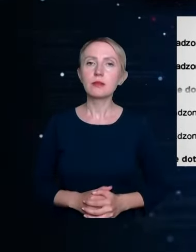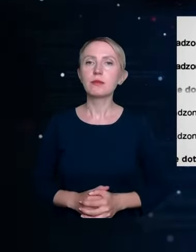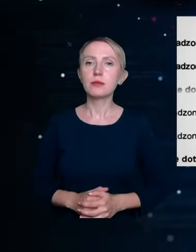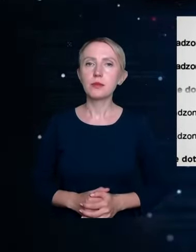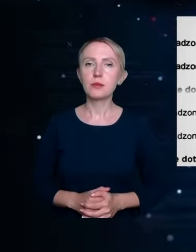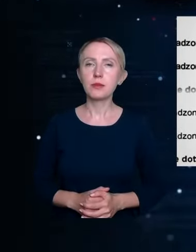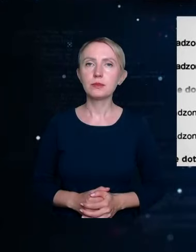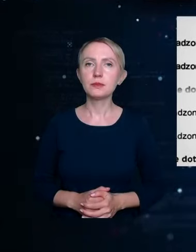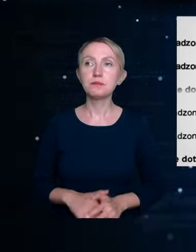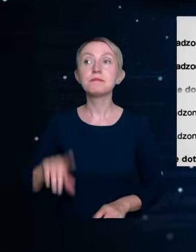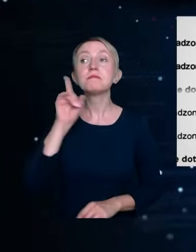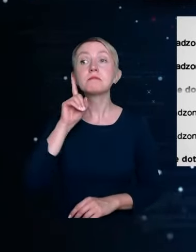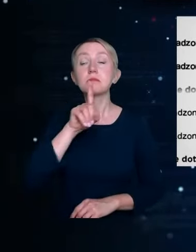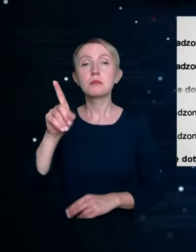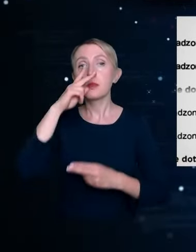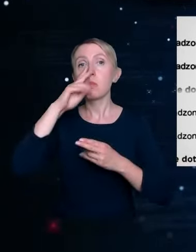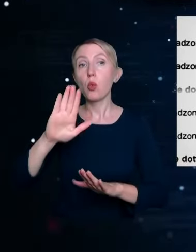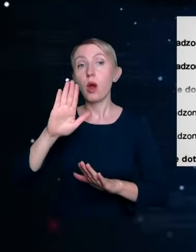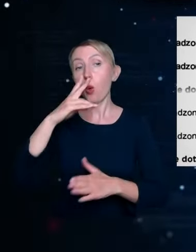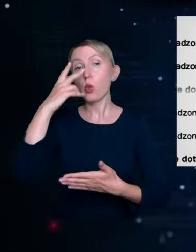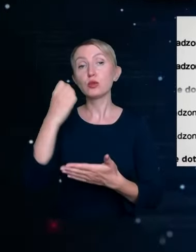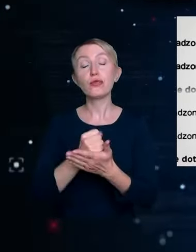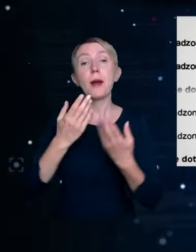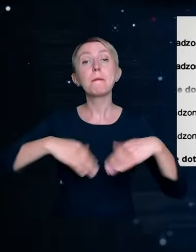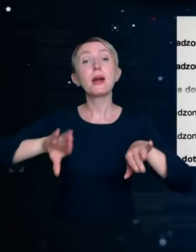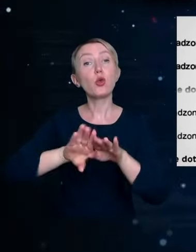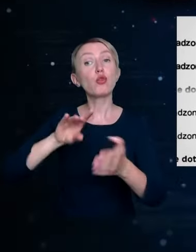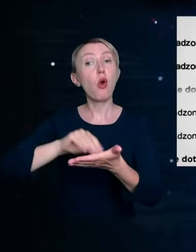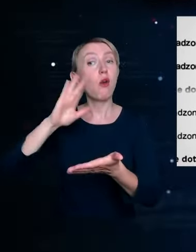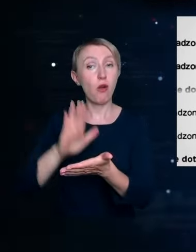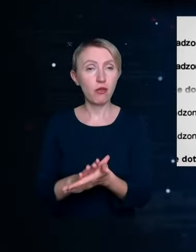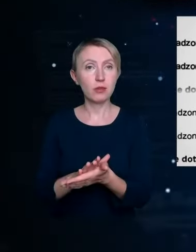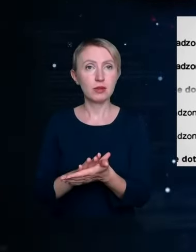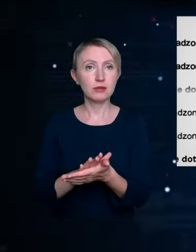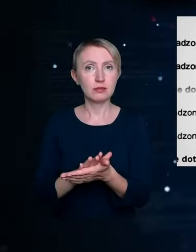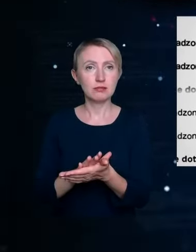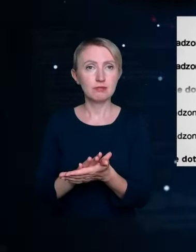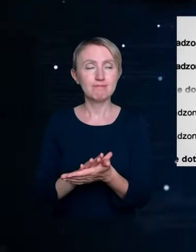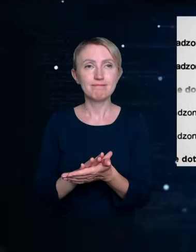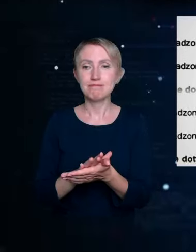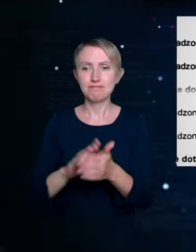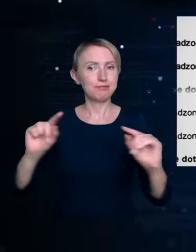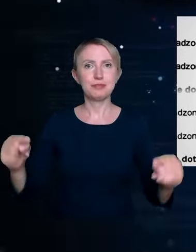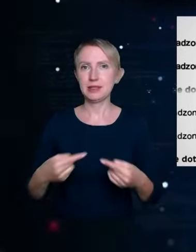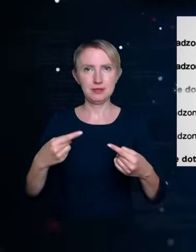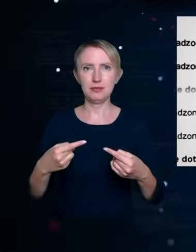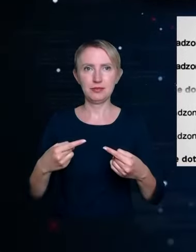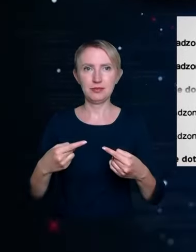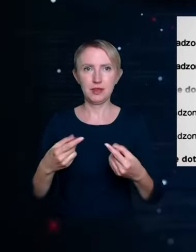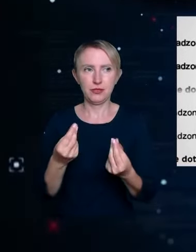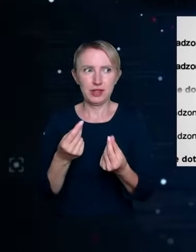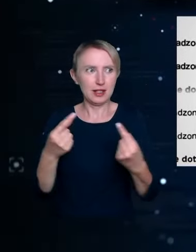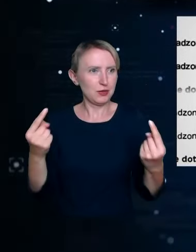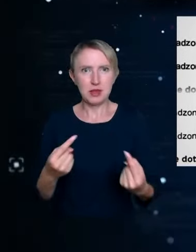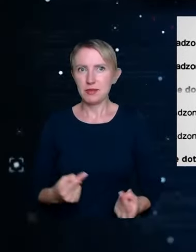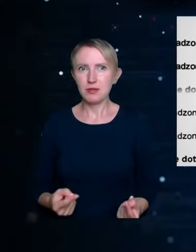Kropiwnicki przedstawił w swoim oświadczeniu majątkowym, no jakby się nie zgadza, nie spina się finansowo, mówiąc